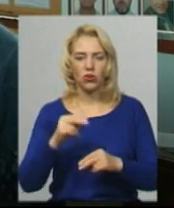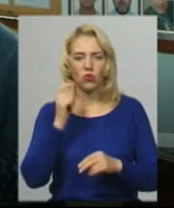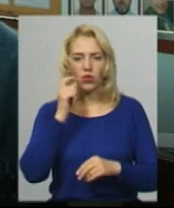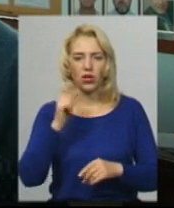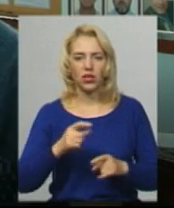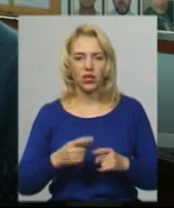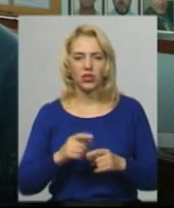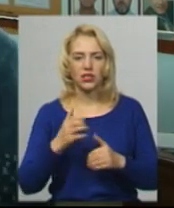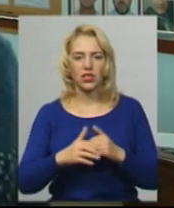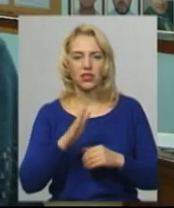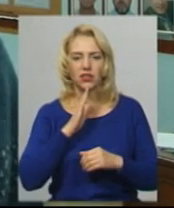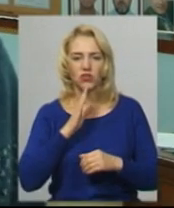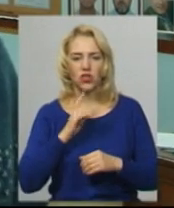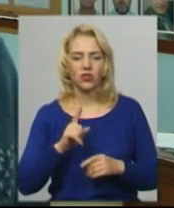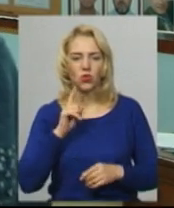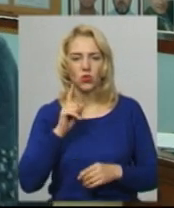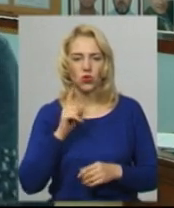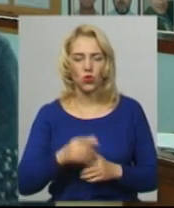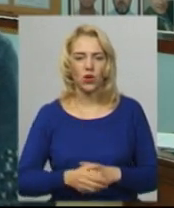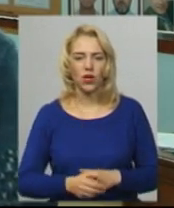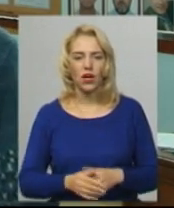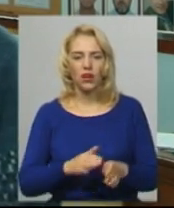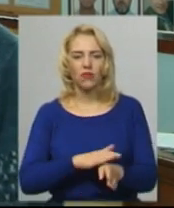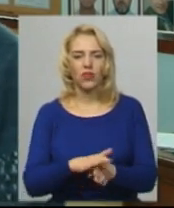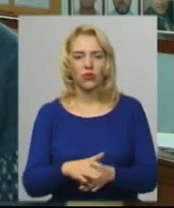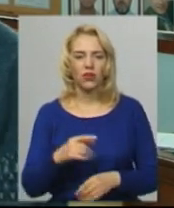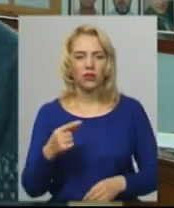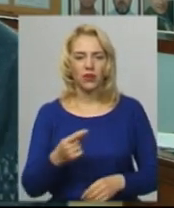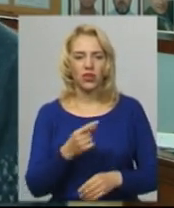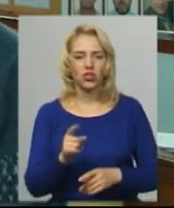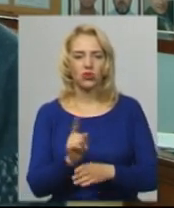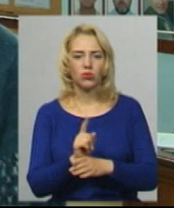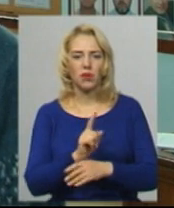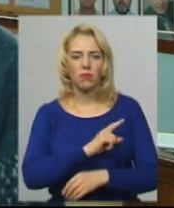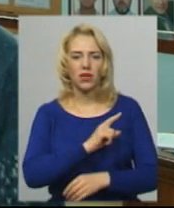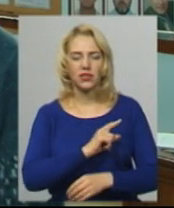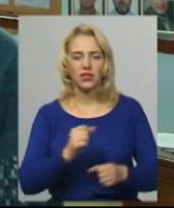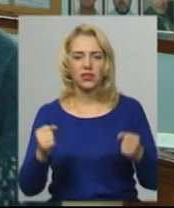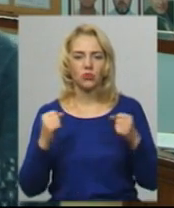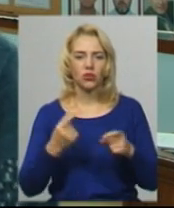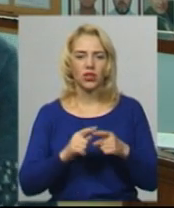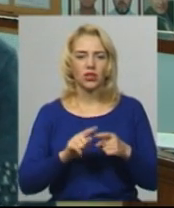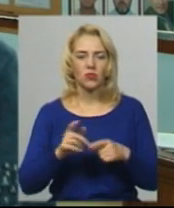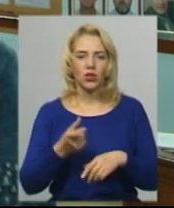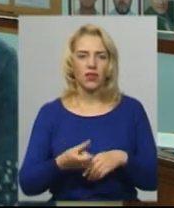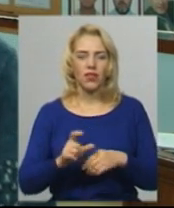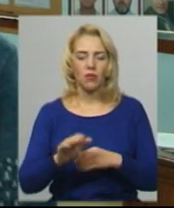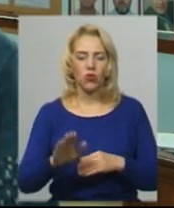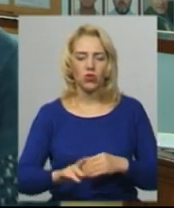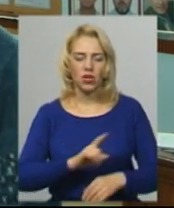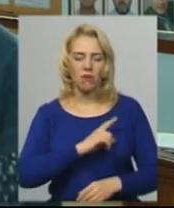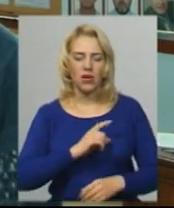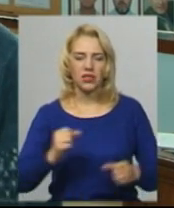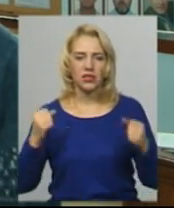неодноразово серед дівчат, юніорок, виконала вперше норматив майстра спорту. Це буде в нас наймолодший майстер спорту за всю